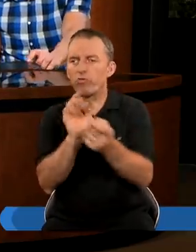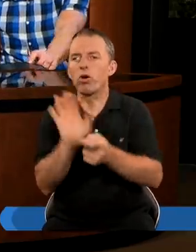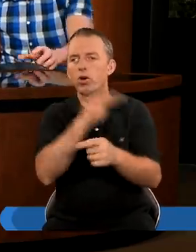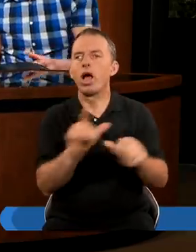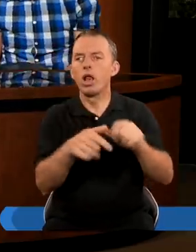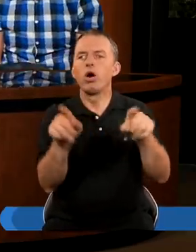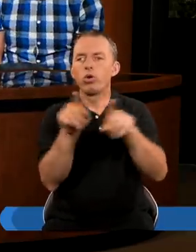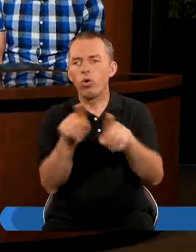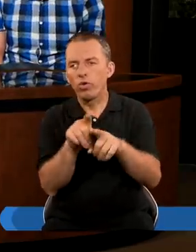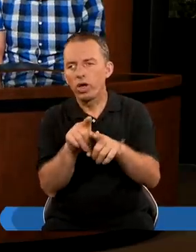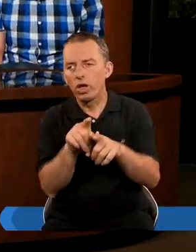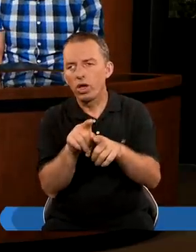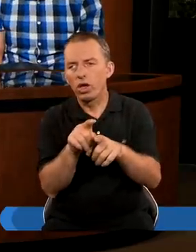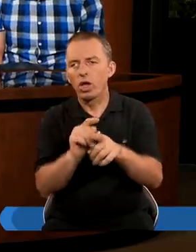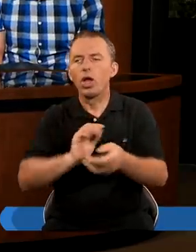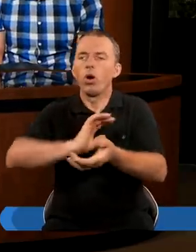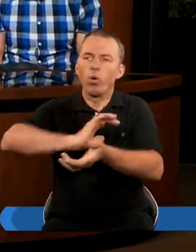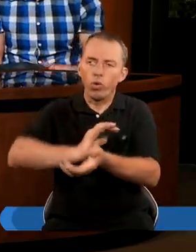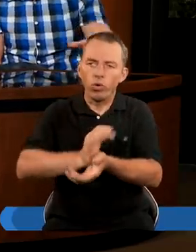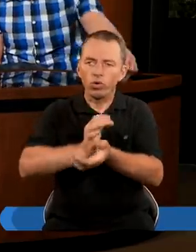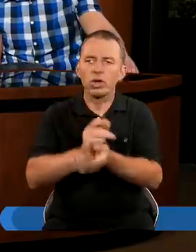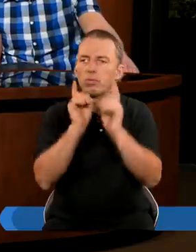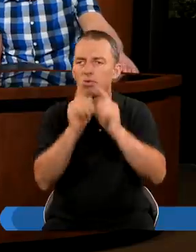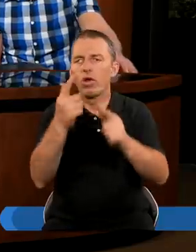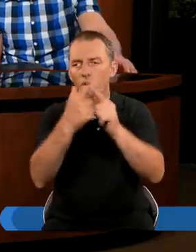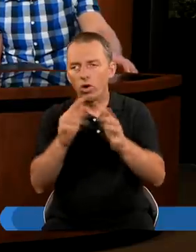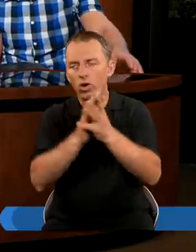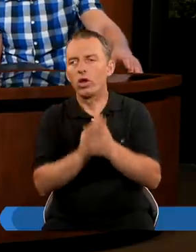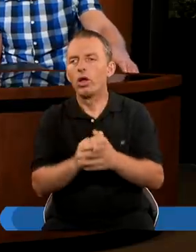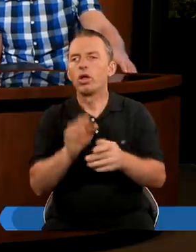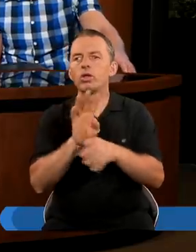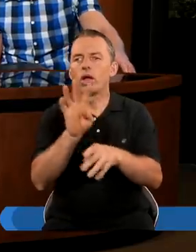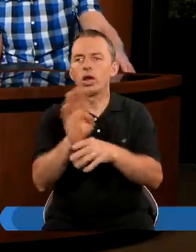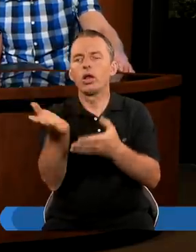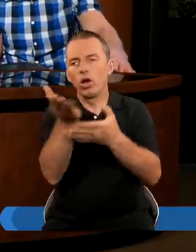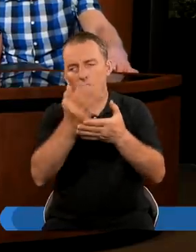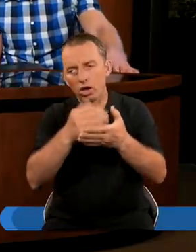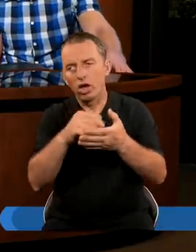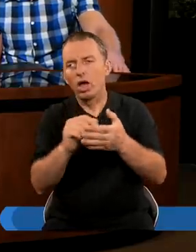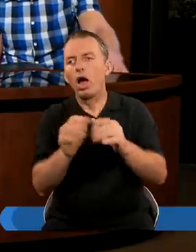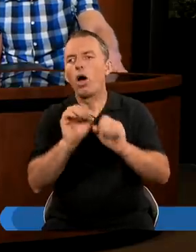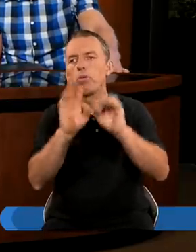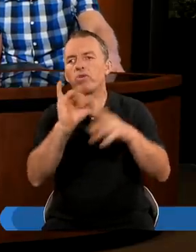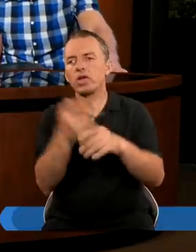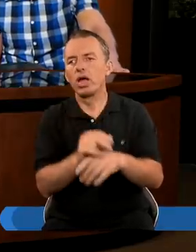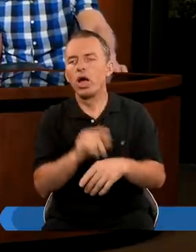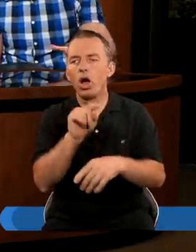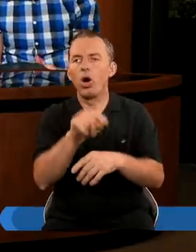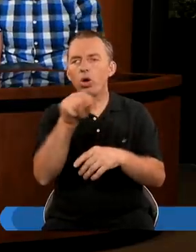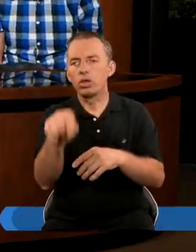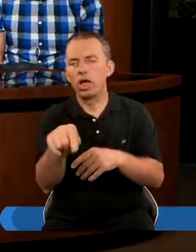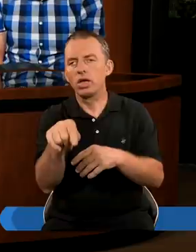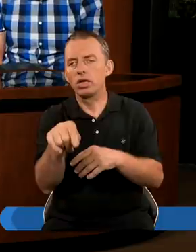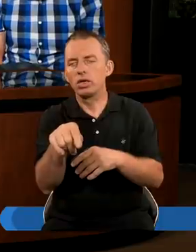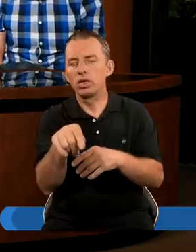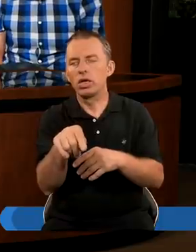Bogu Ale również Ucisk Ucisk prawdziwego kościoła W 17 rozdziale Apokalipsy Kiedy czytamy o